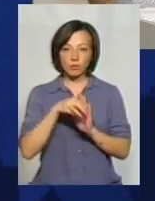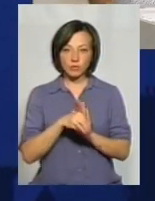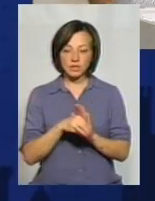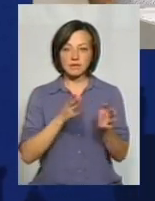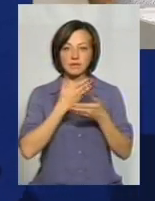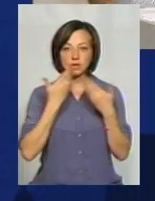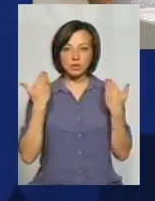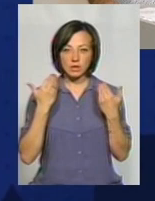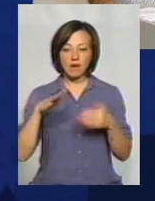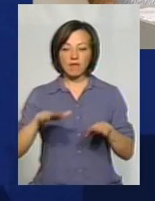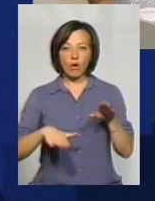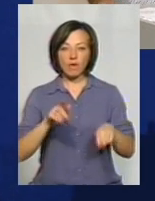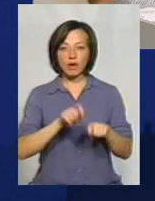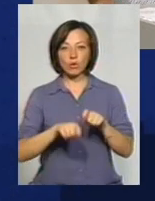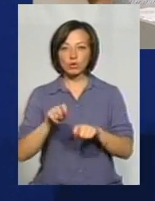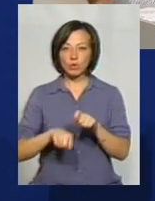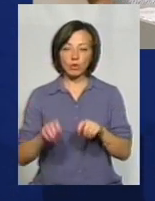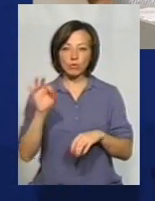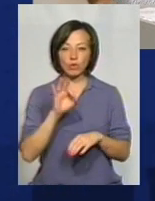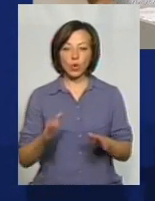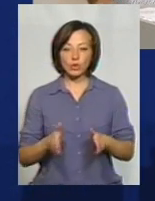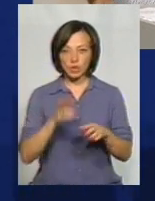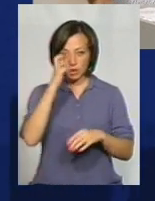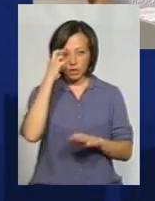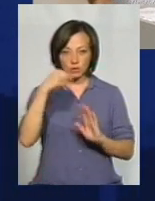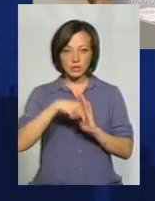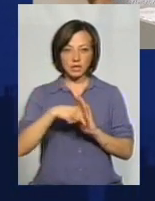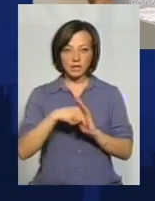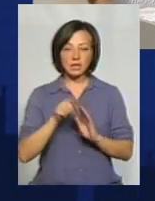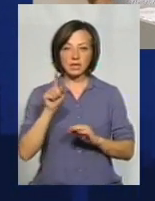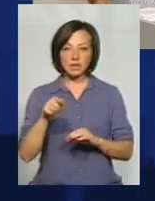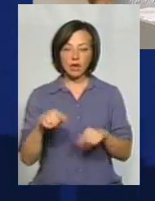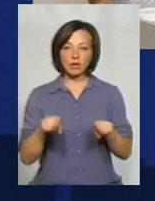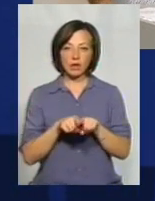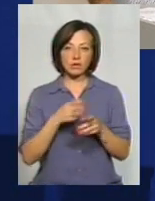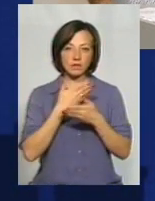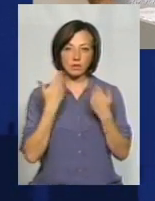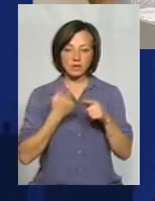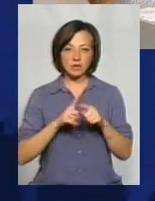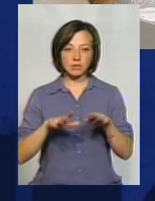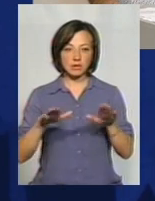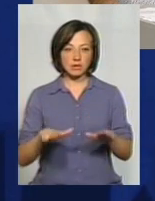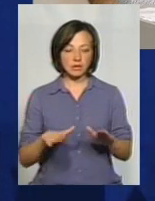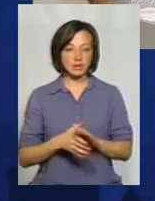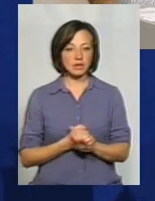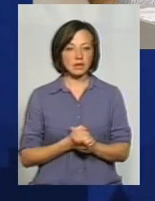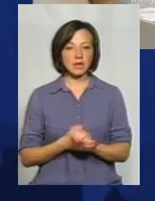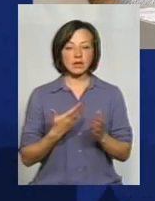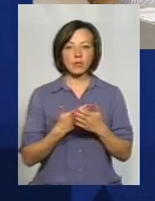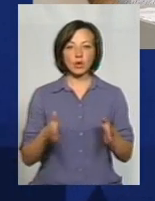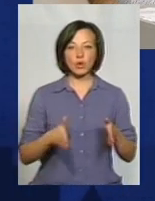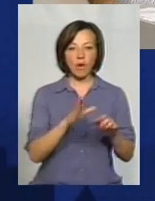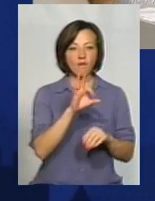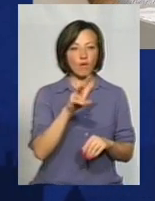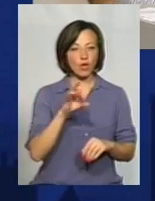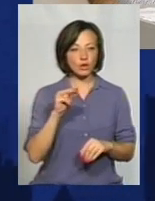відсутній ваговий контроль і щодо доріг державного значення, оскільки також відсутні ці площадки. Наприклад, дорога Волочицьк –